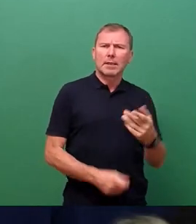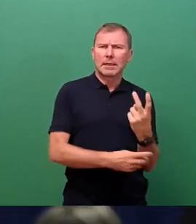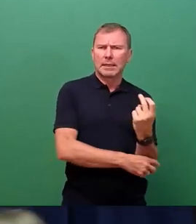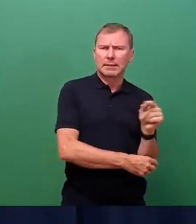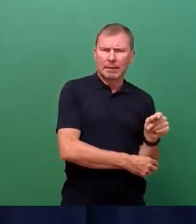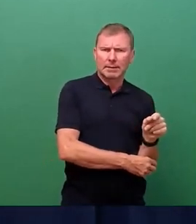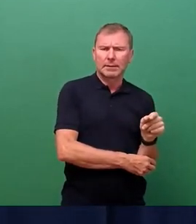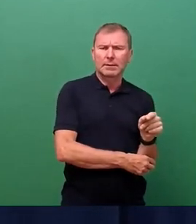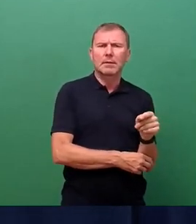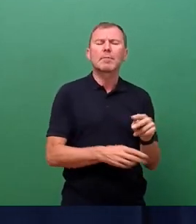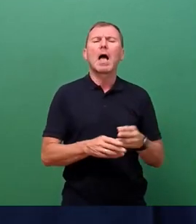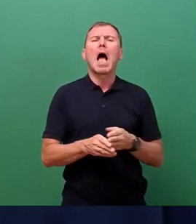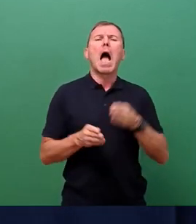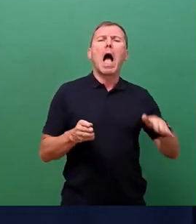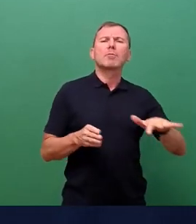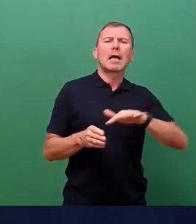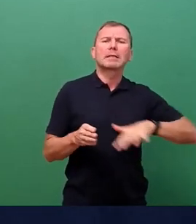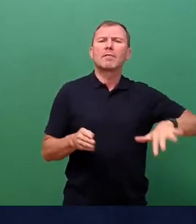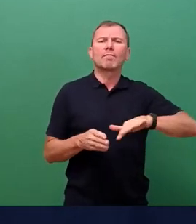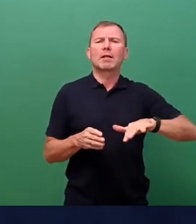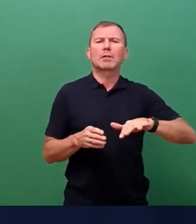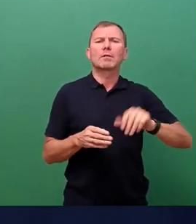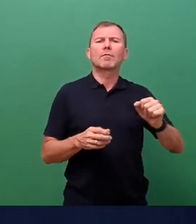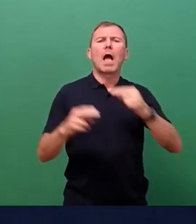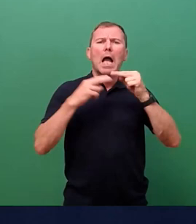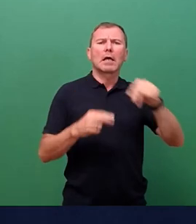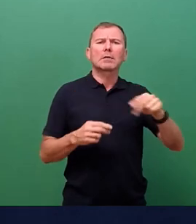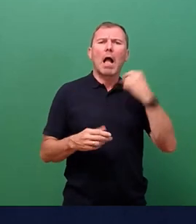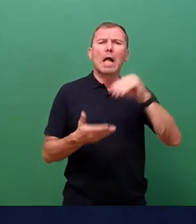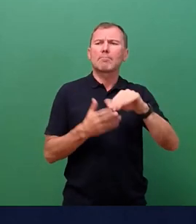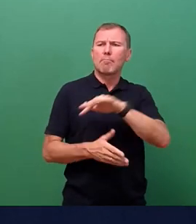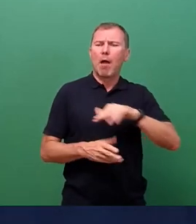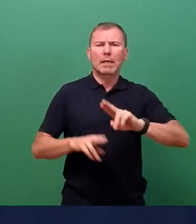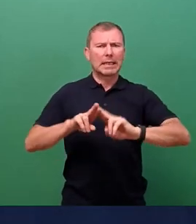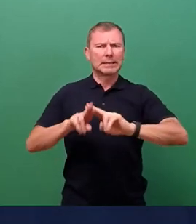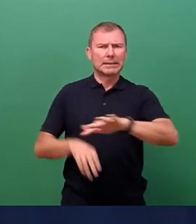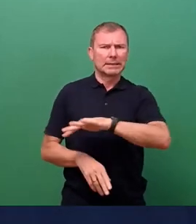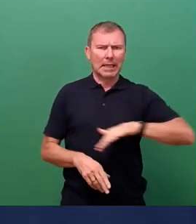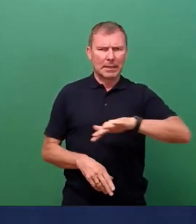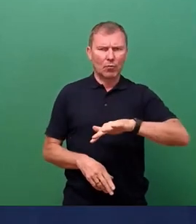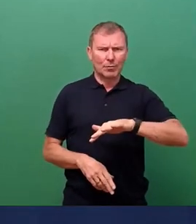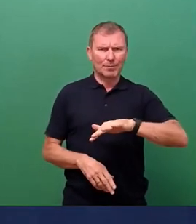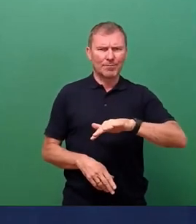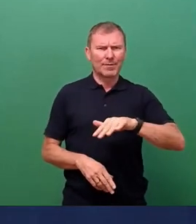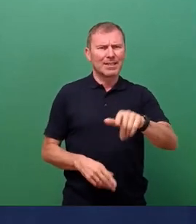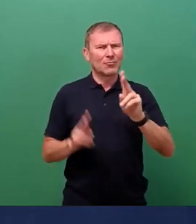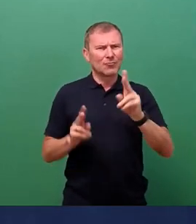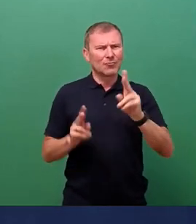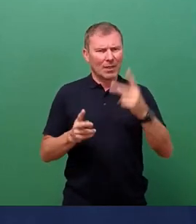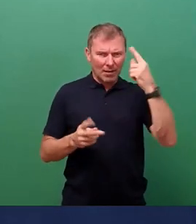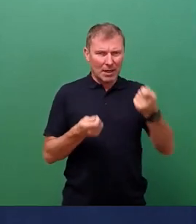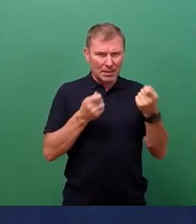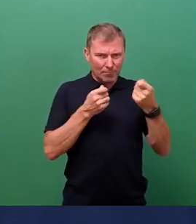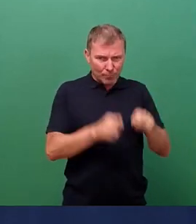Ausweichflächen für Außengastronomie während der Altmarktsanierung ist das Thema. Und zwar wurde gerade im genannten Stadtratsbeschluss ja beschlossen, dass es eine